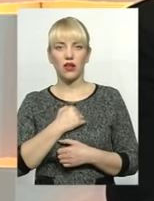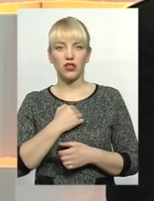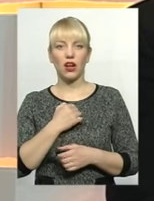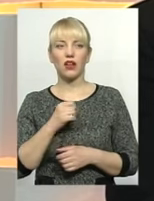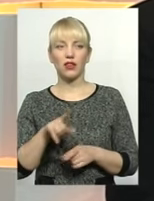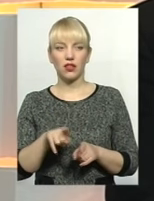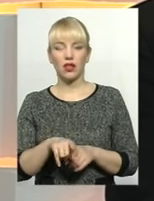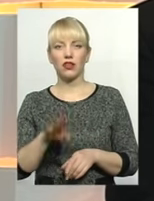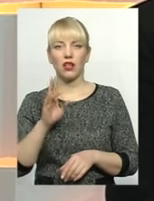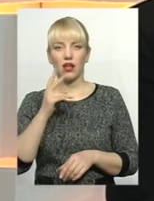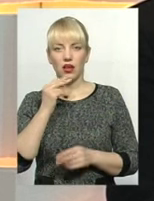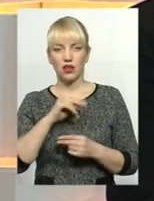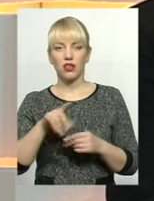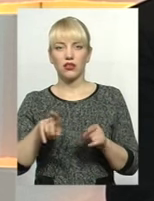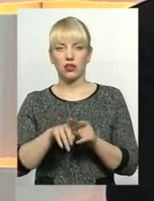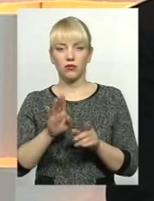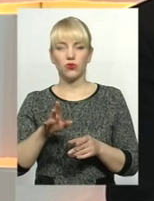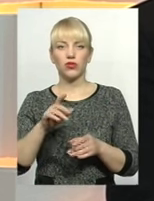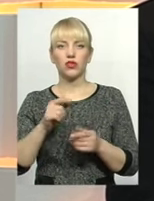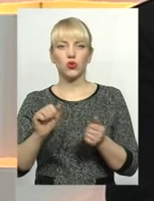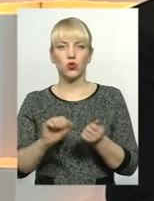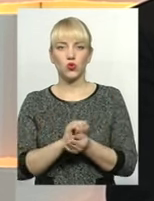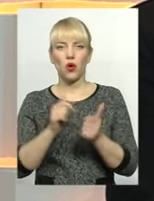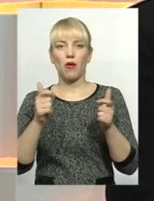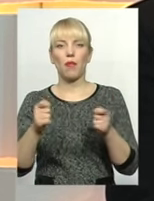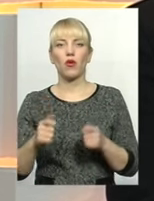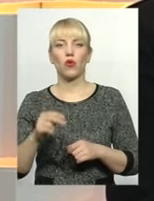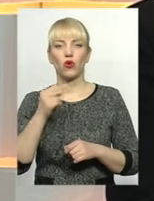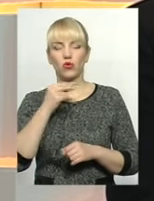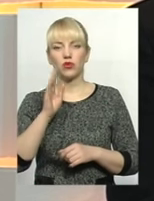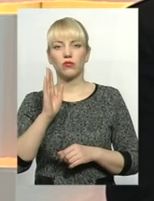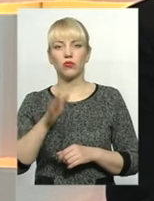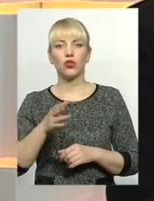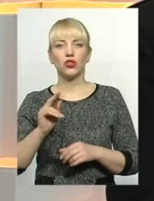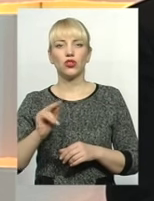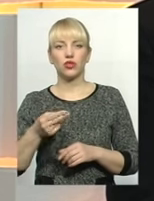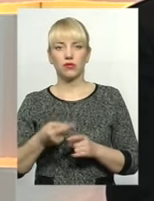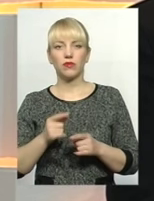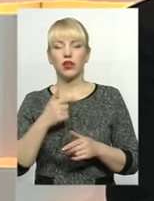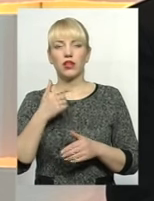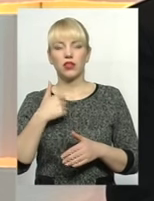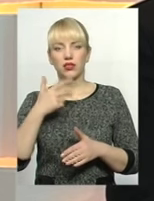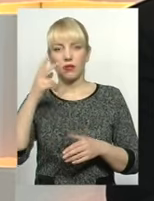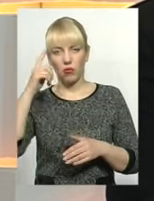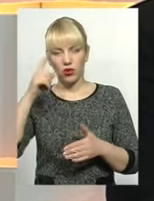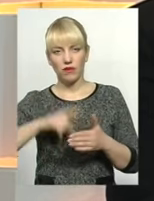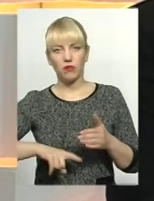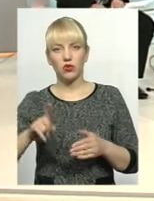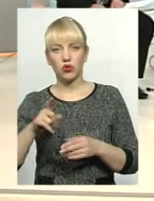хай буде той сухпайок. Ми з таких намірів і сподіваємось, що вже закінчиться перший квартал і врешті-решт